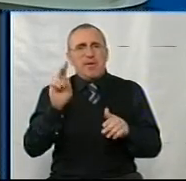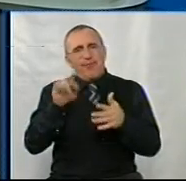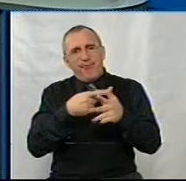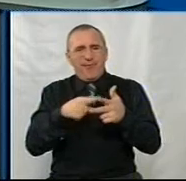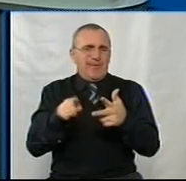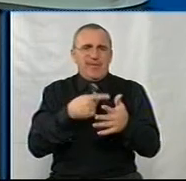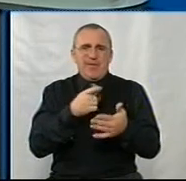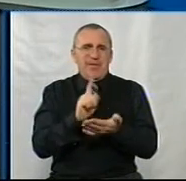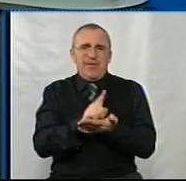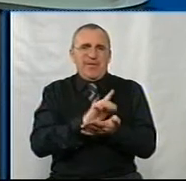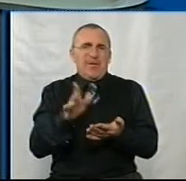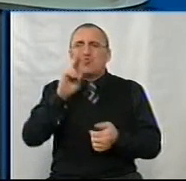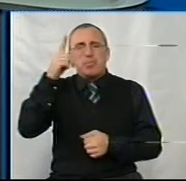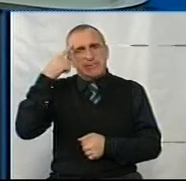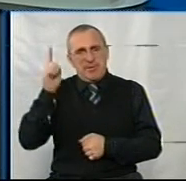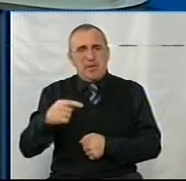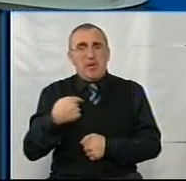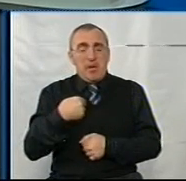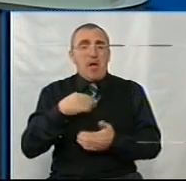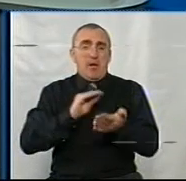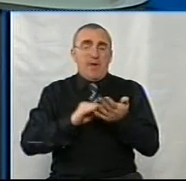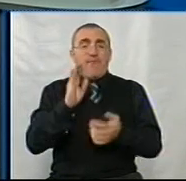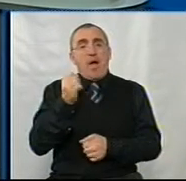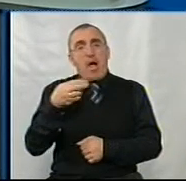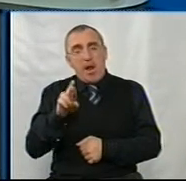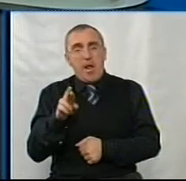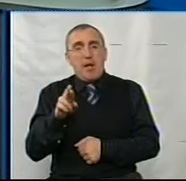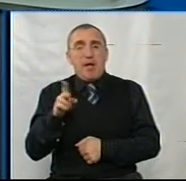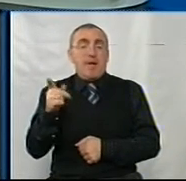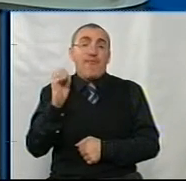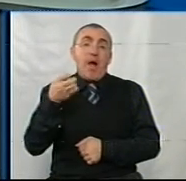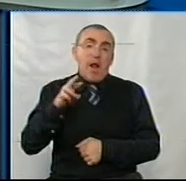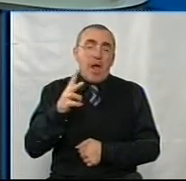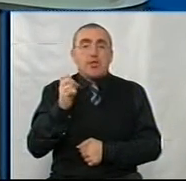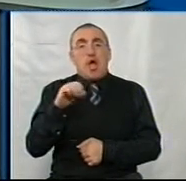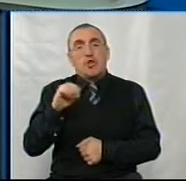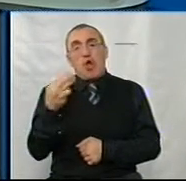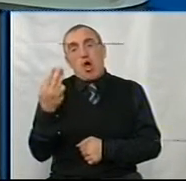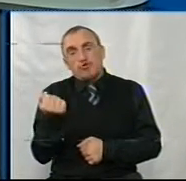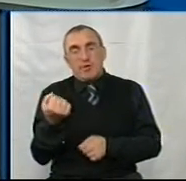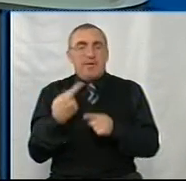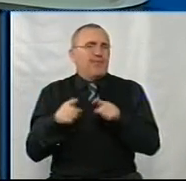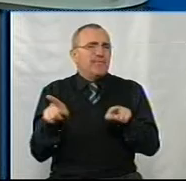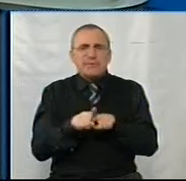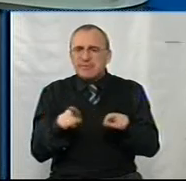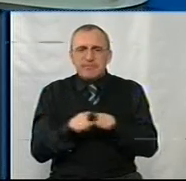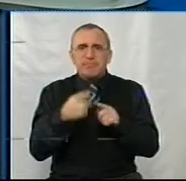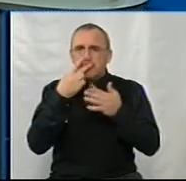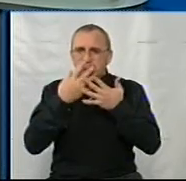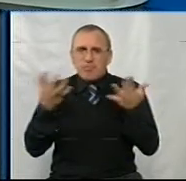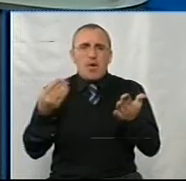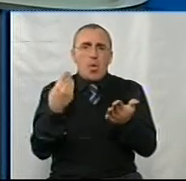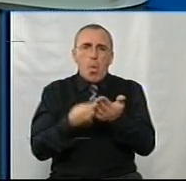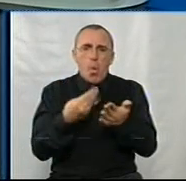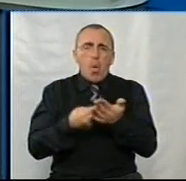Майдан, ну не треба, щоб хтось знав. Я напишу Валя там, як вони скажуть, Валя, Наташа, і я все рівно висвітлю ті